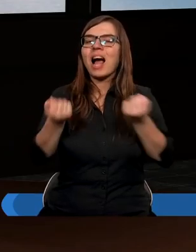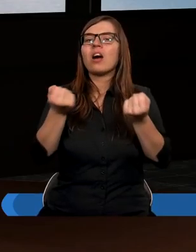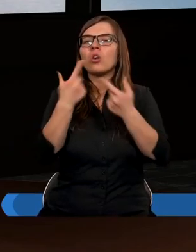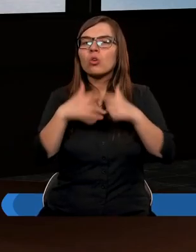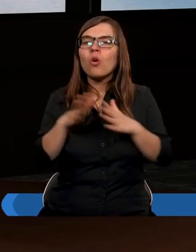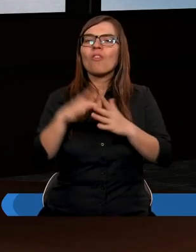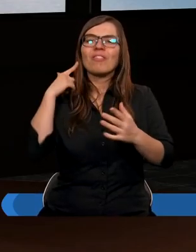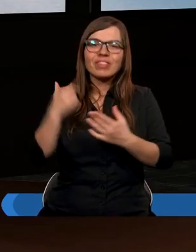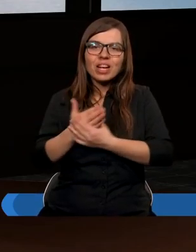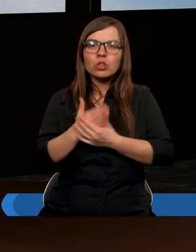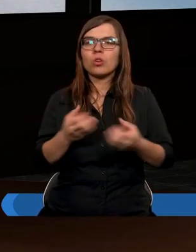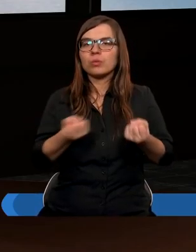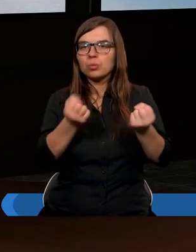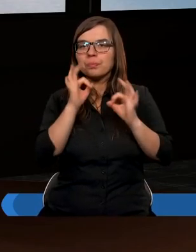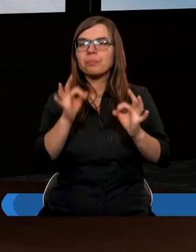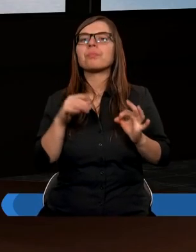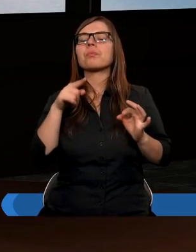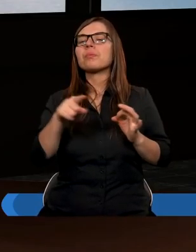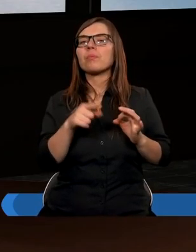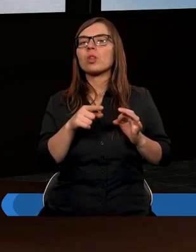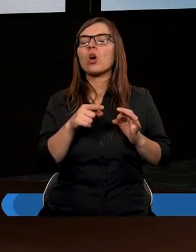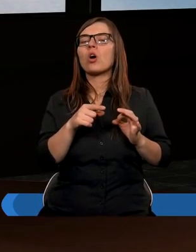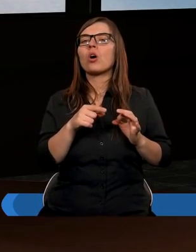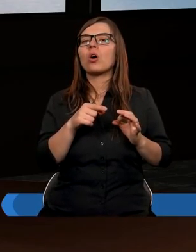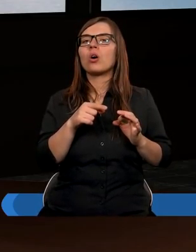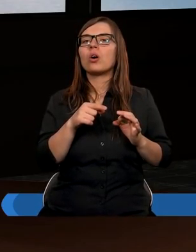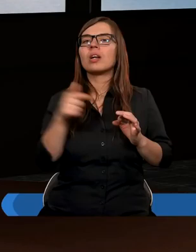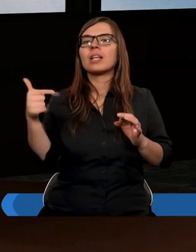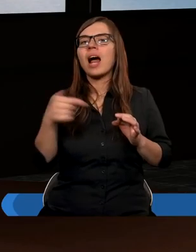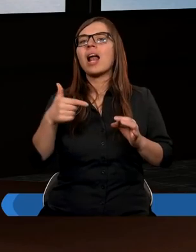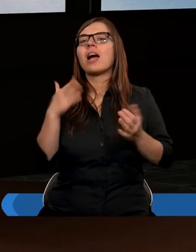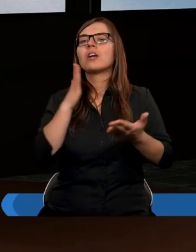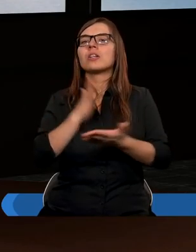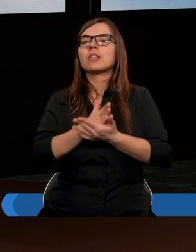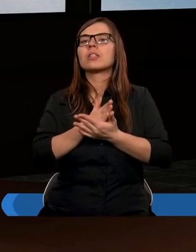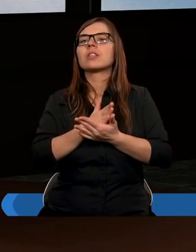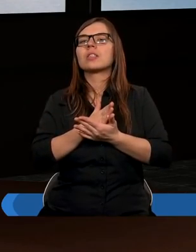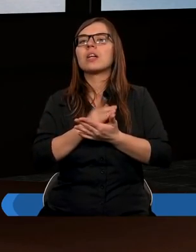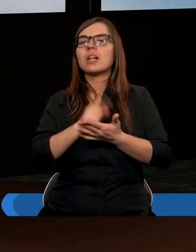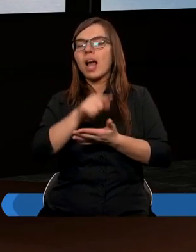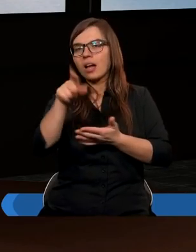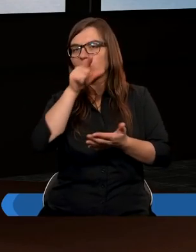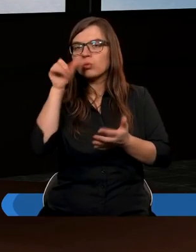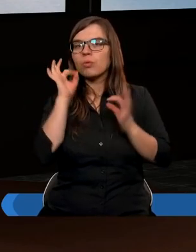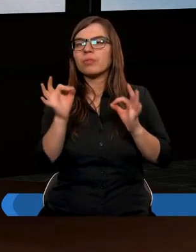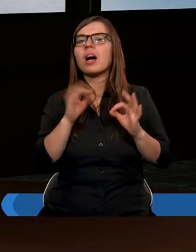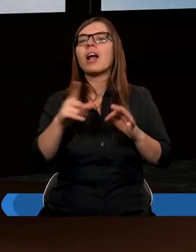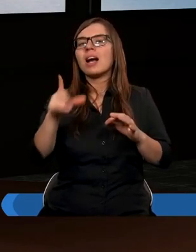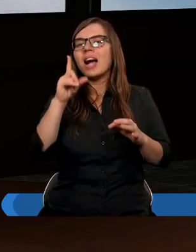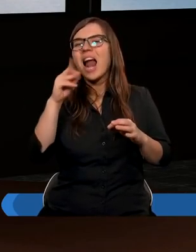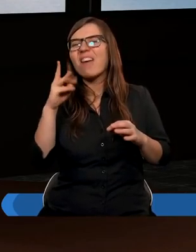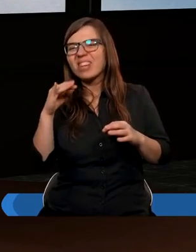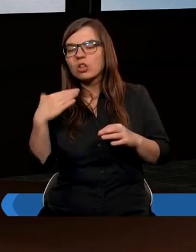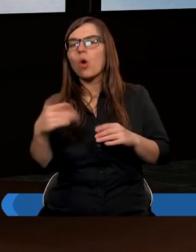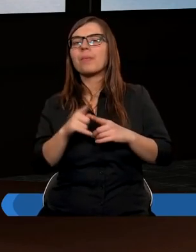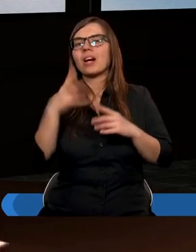o wierzących, no to to należy tylko dla no dla nich Pan Bóg dał, tak jak dał kapłanom, lewitom,